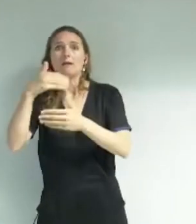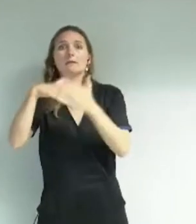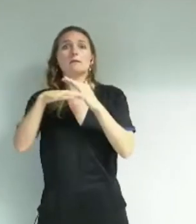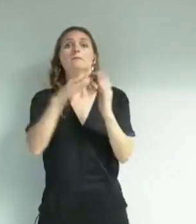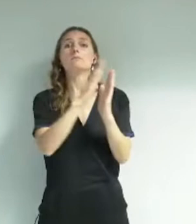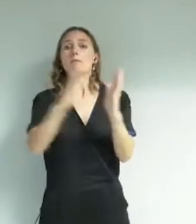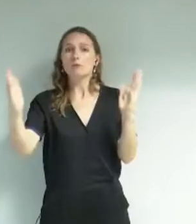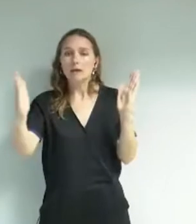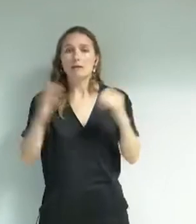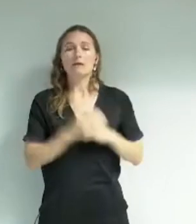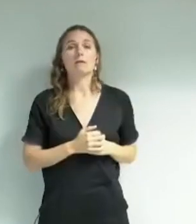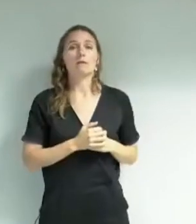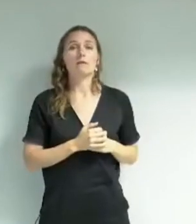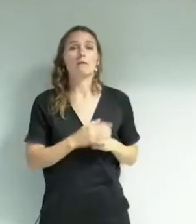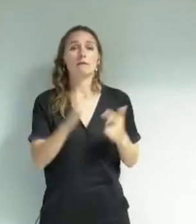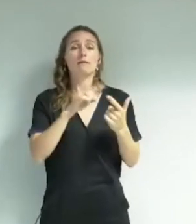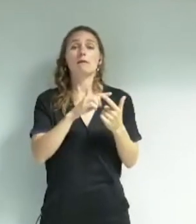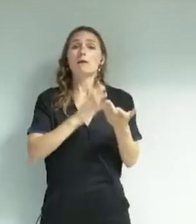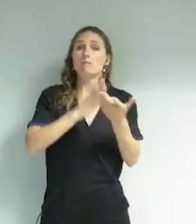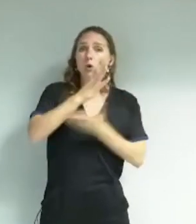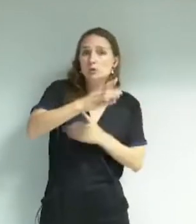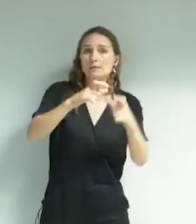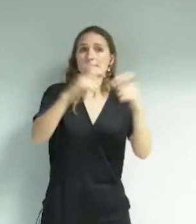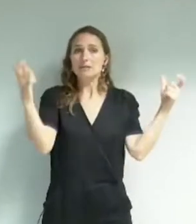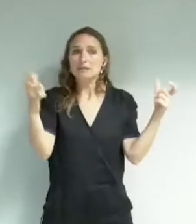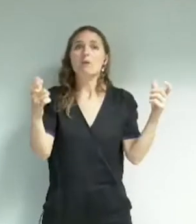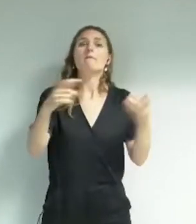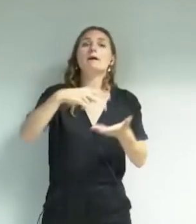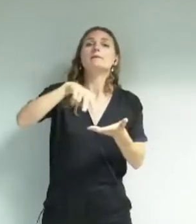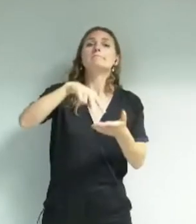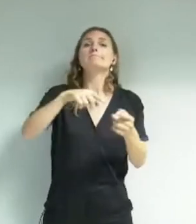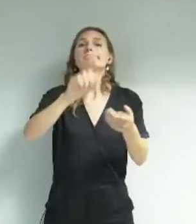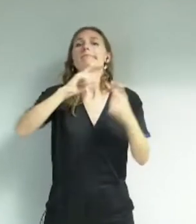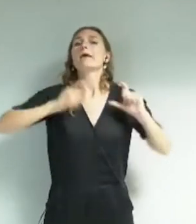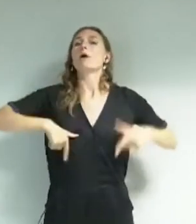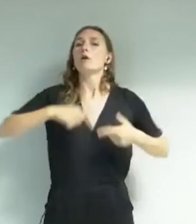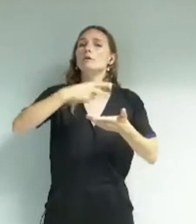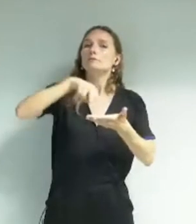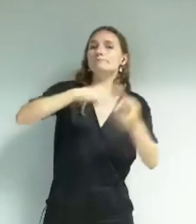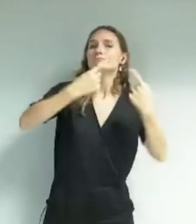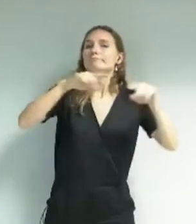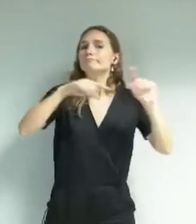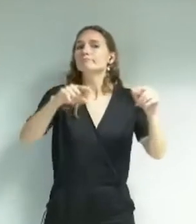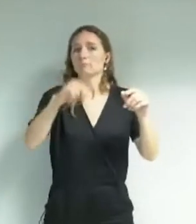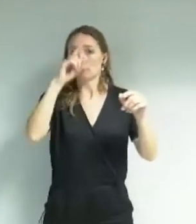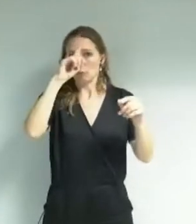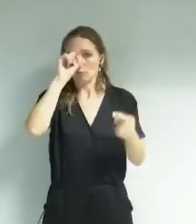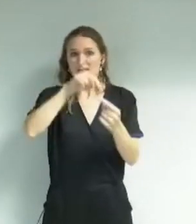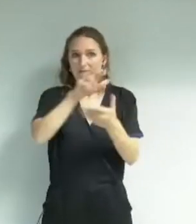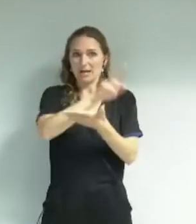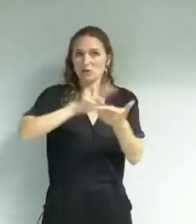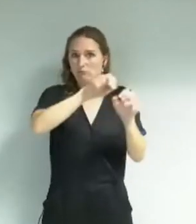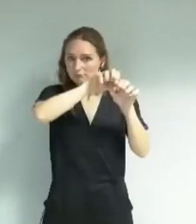Le projet d'établissement de conservatoire à rayonnement régional de Grenoble. Le projet